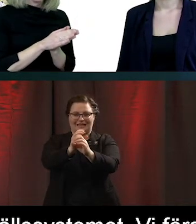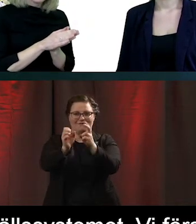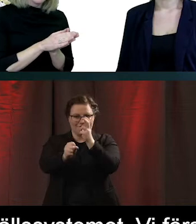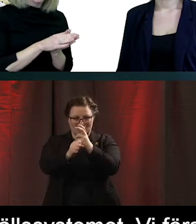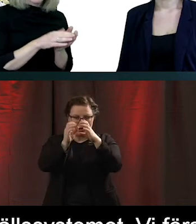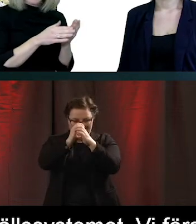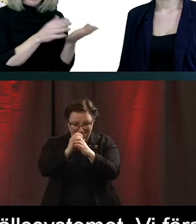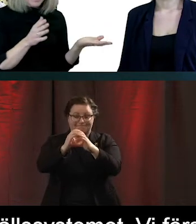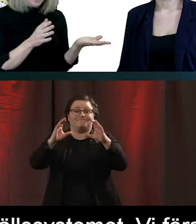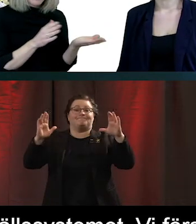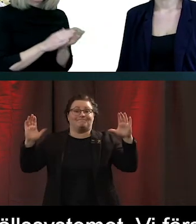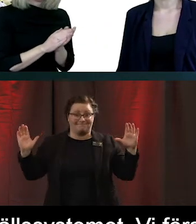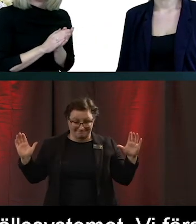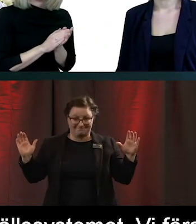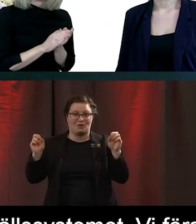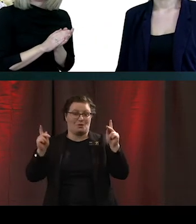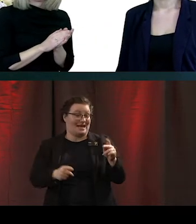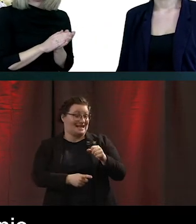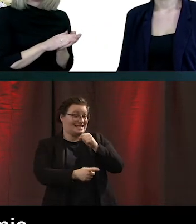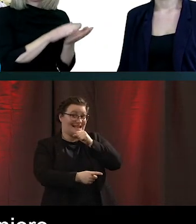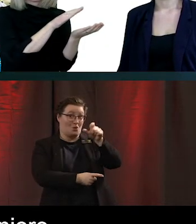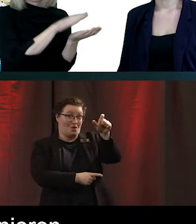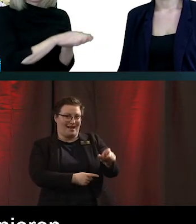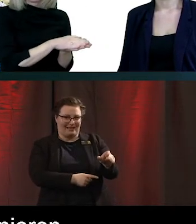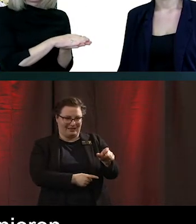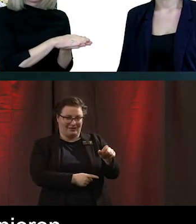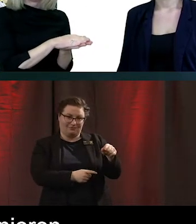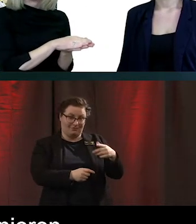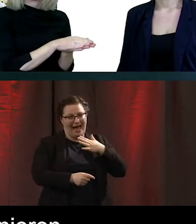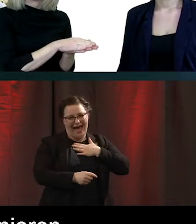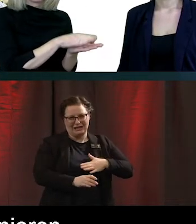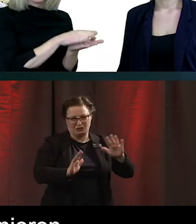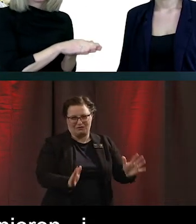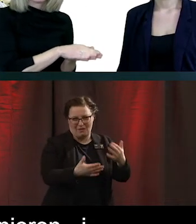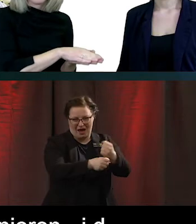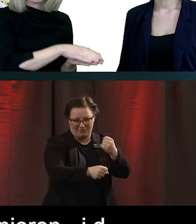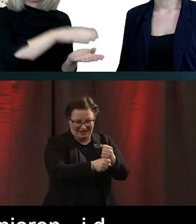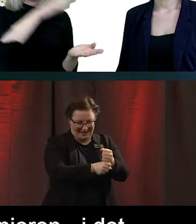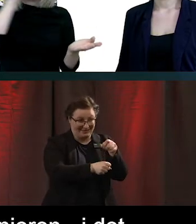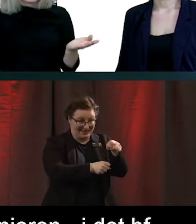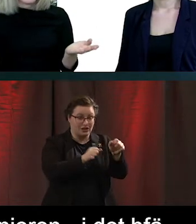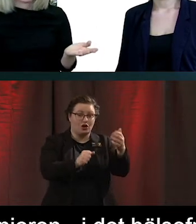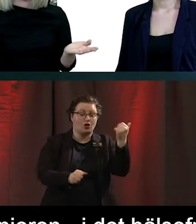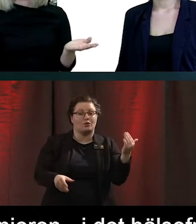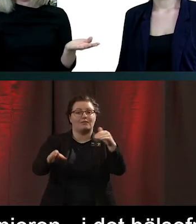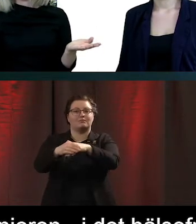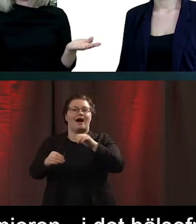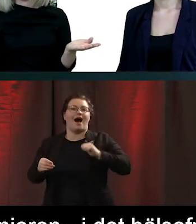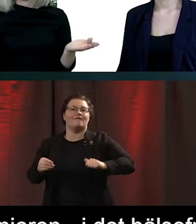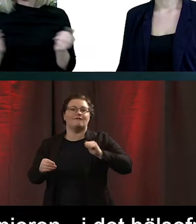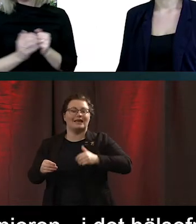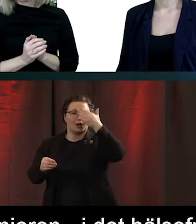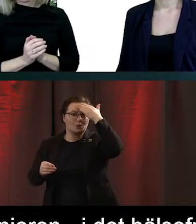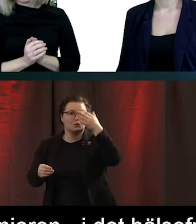försöker tänka att senioren. Där vi gör satsningar nu i det hälsofrämjande arbetet. Också ska kunna nyttja den kunskapen.